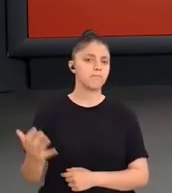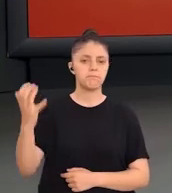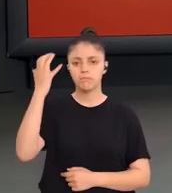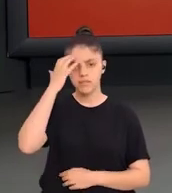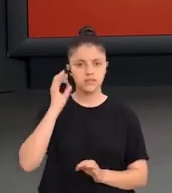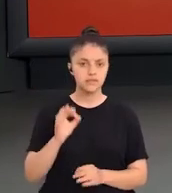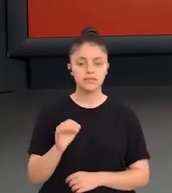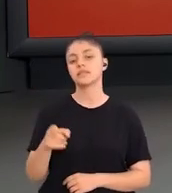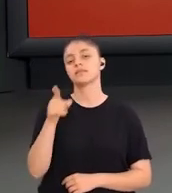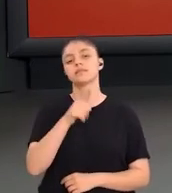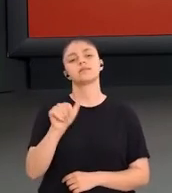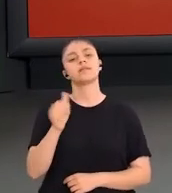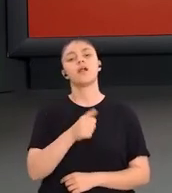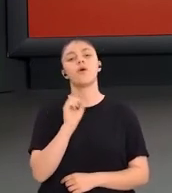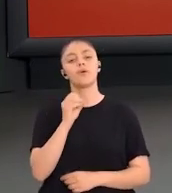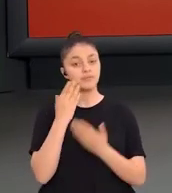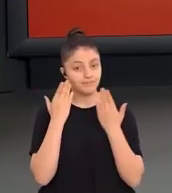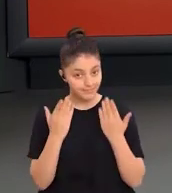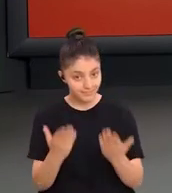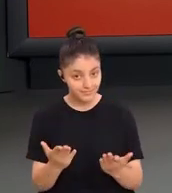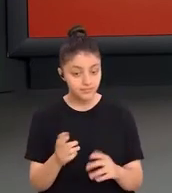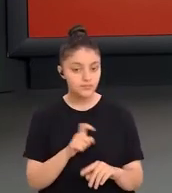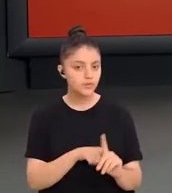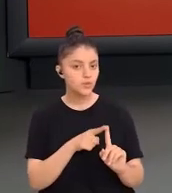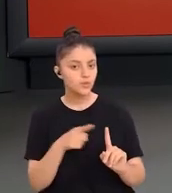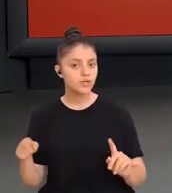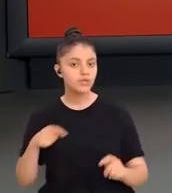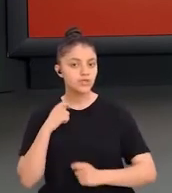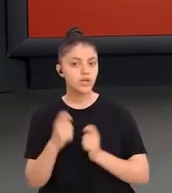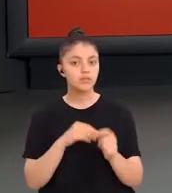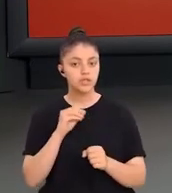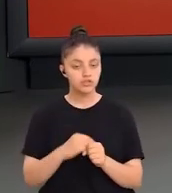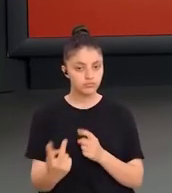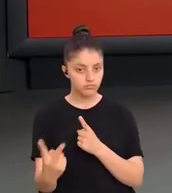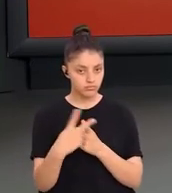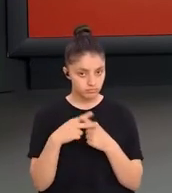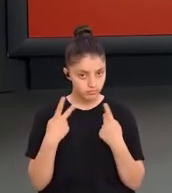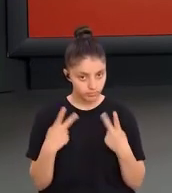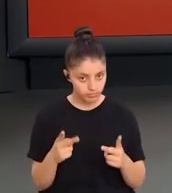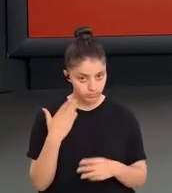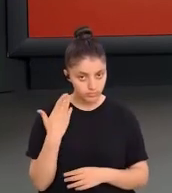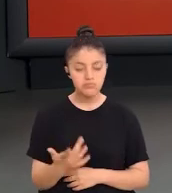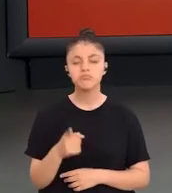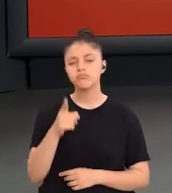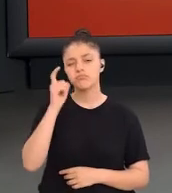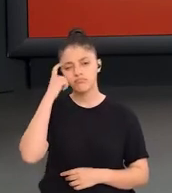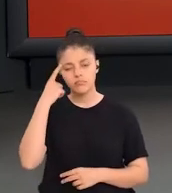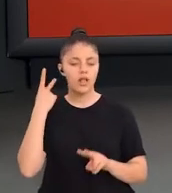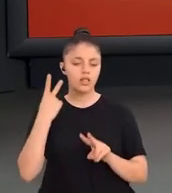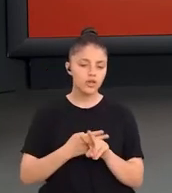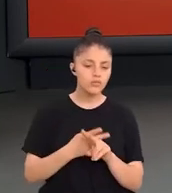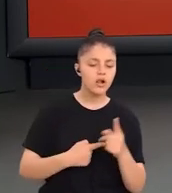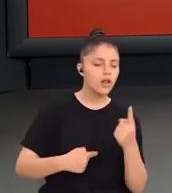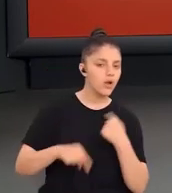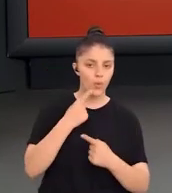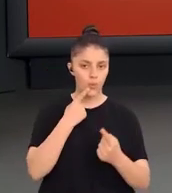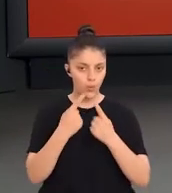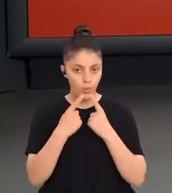önemli parçası olan siz değerli öğretmenlerin de süreç içerisinde yer alması, görüşlerinizle ve